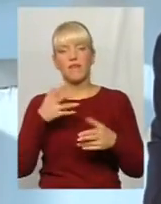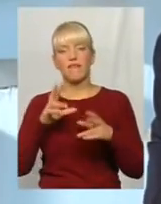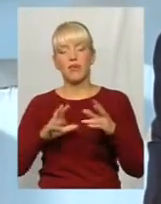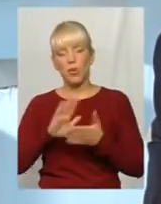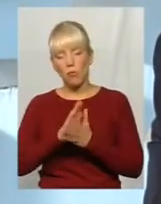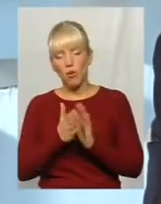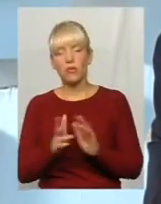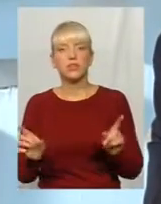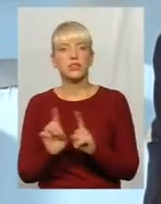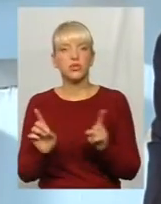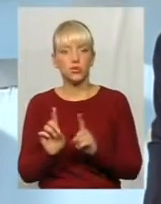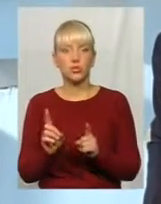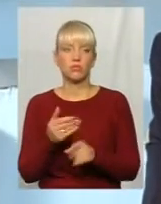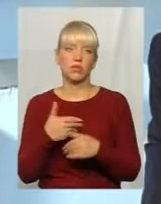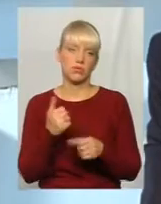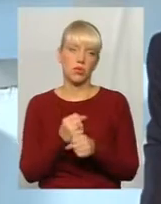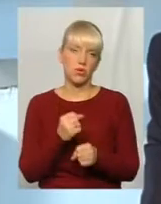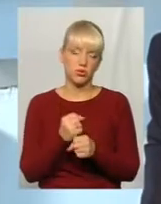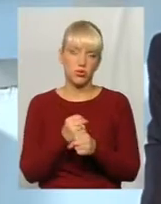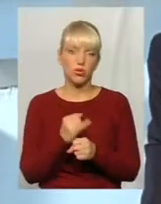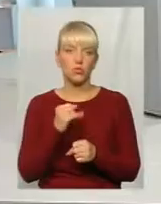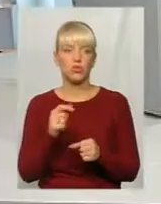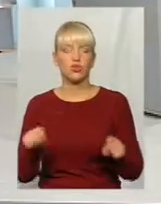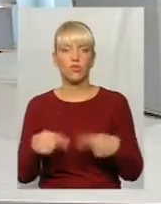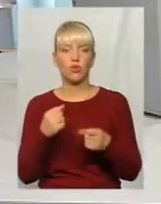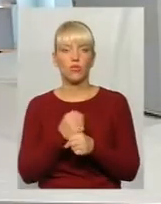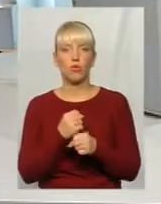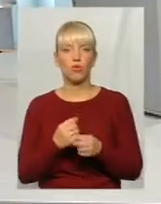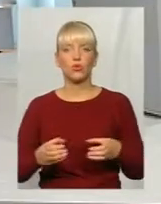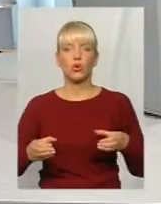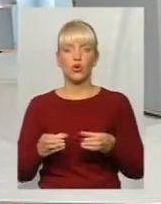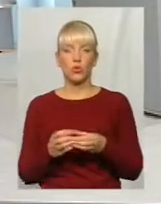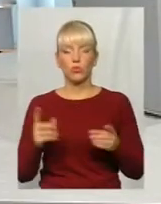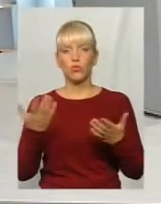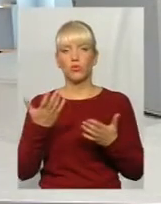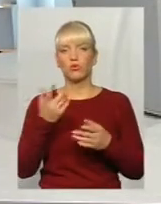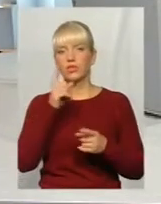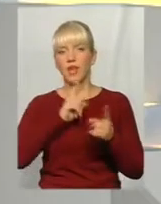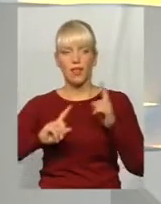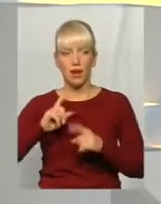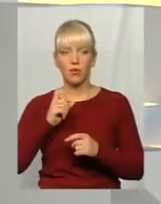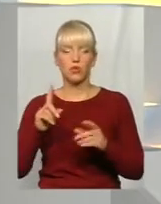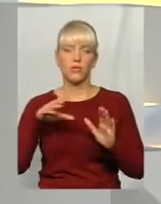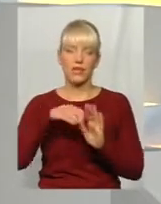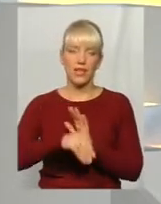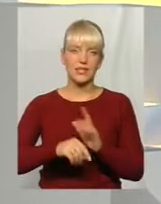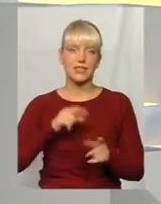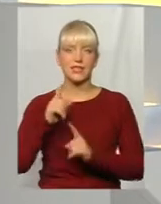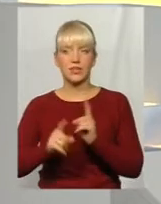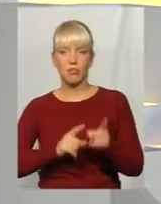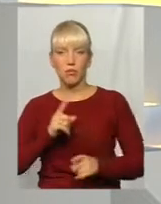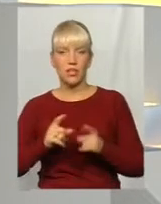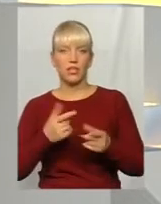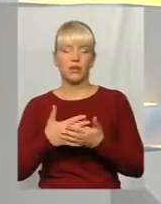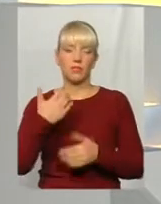попрацюємо в якомусь, створимо робочу групу або якусь там невелику нараду, можливо внести зміни, наприклад, до 50 тисяч, до 100